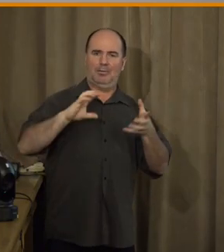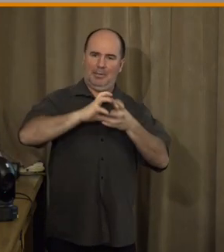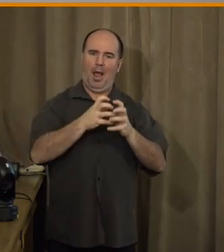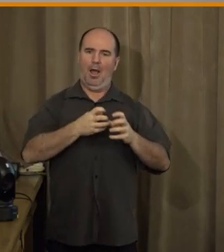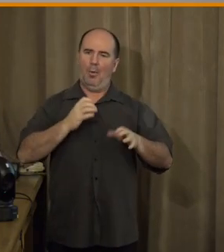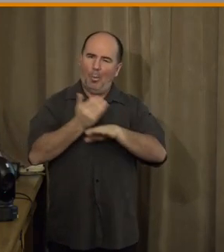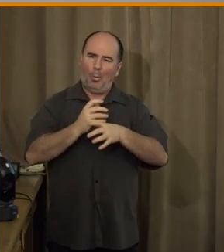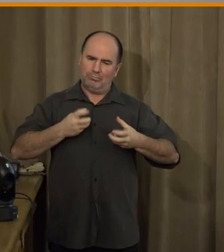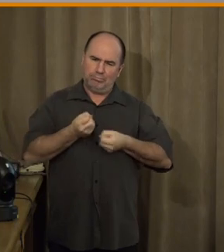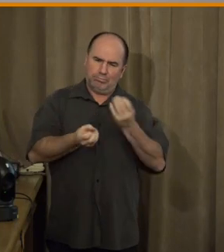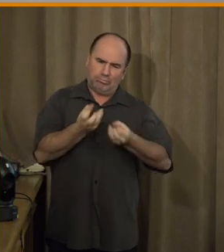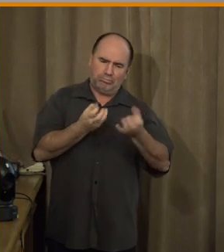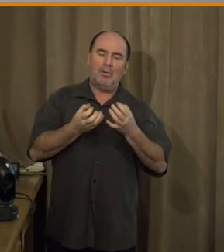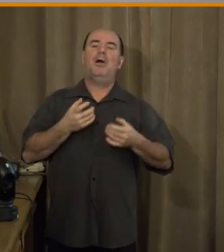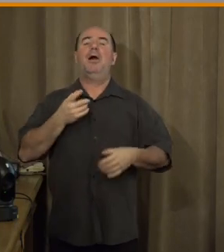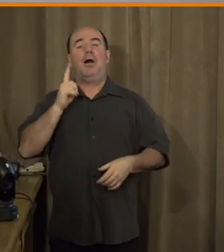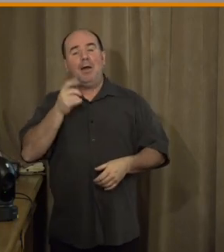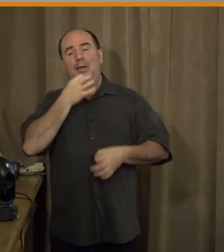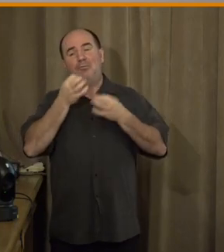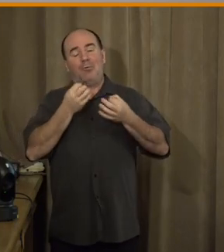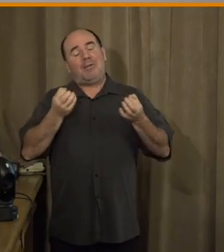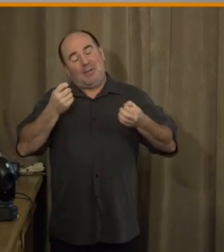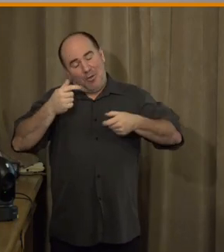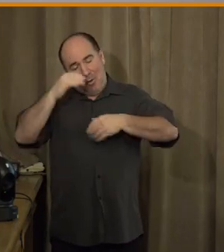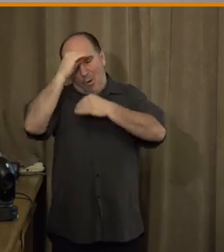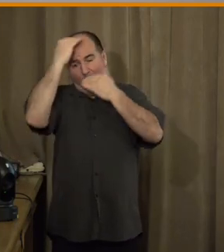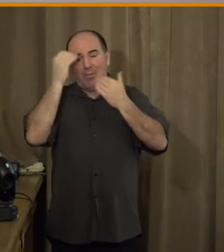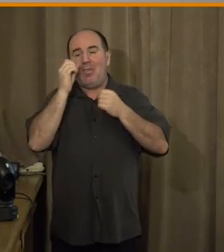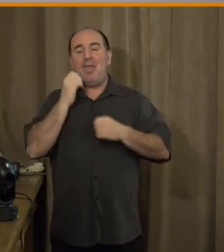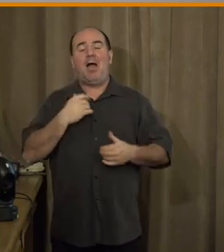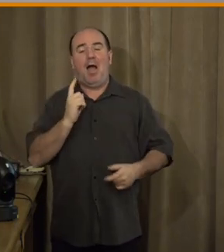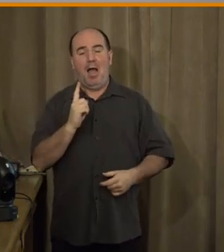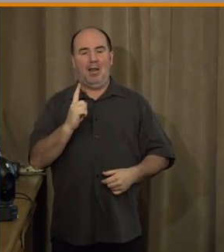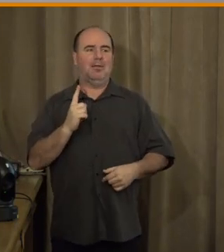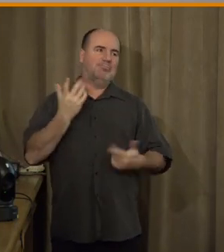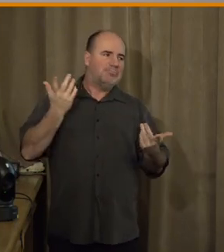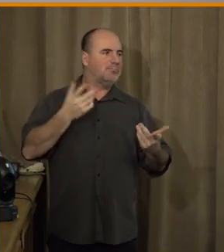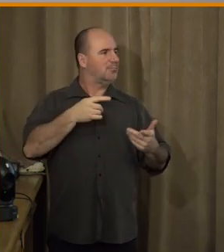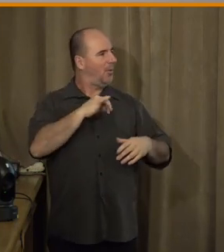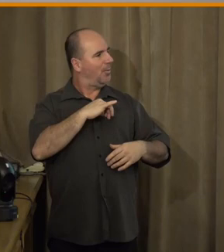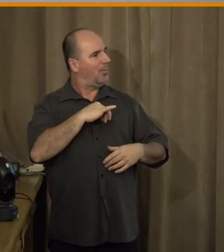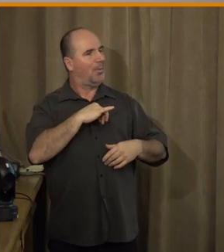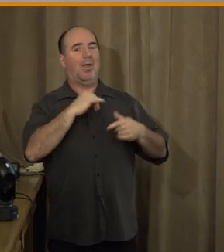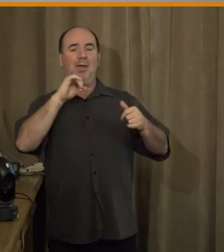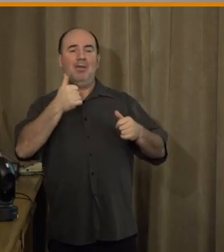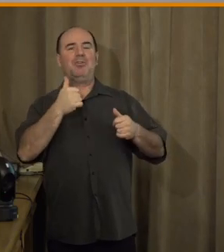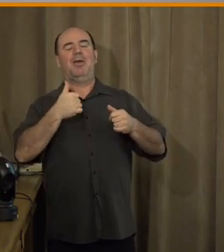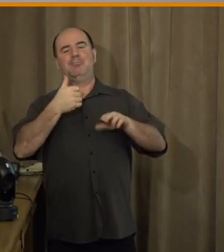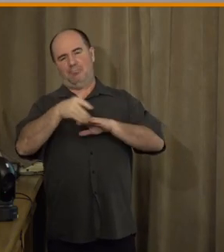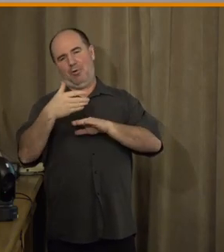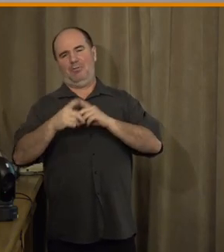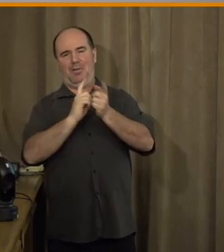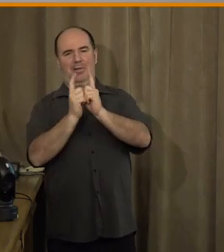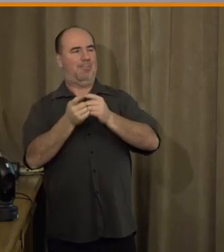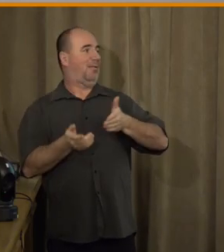ale věřím, že bylo možno je případně pak pokládat v lobby, nebo tady ještě určitě se teda zdržíme a můžeme se